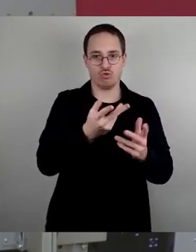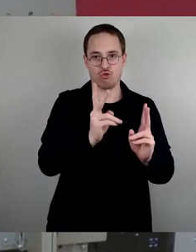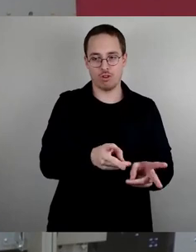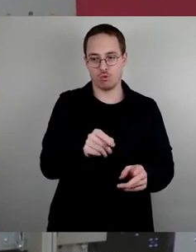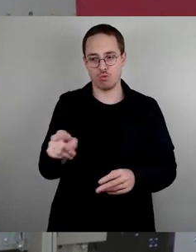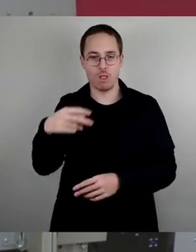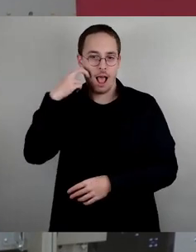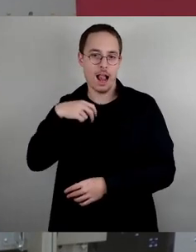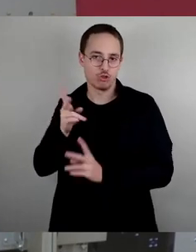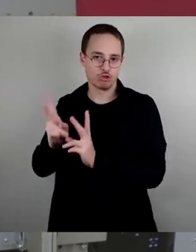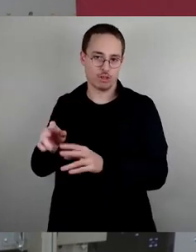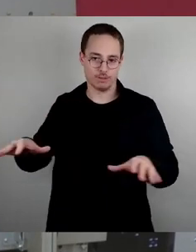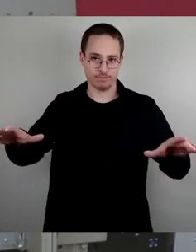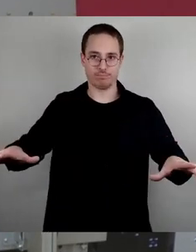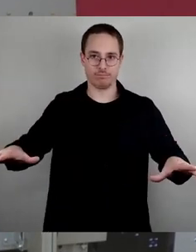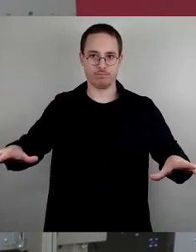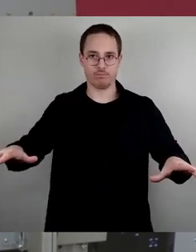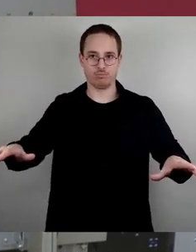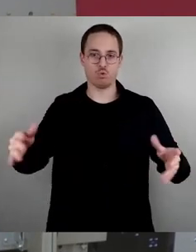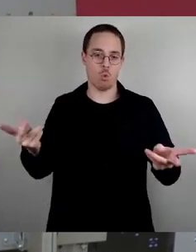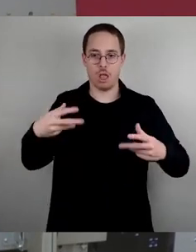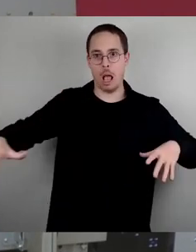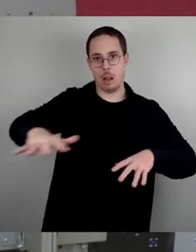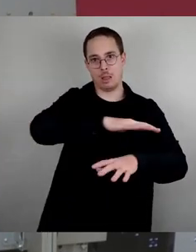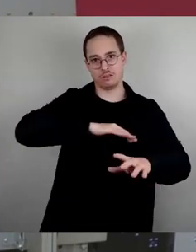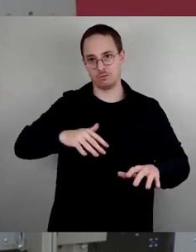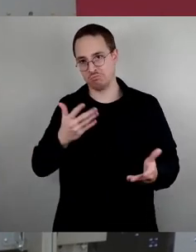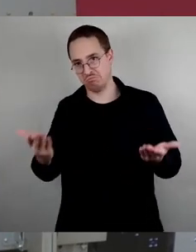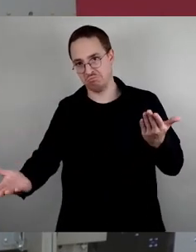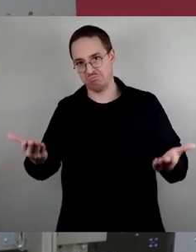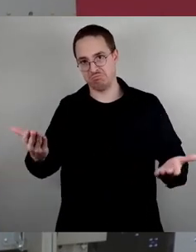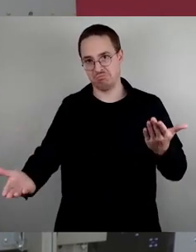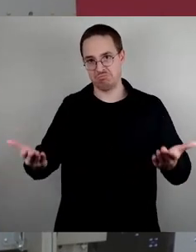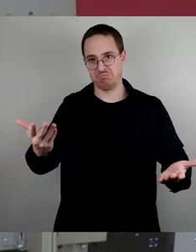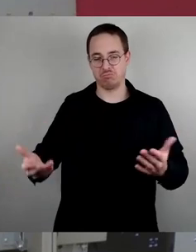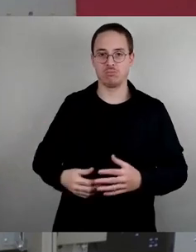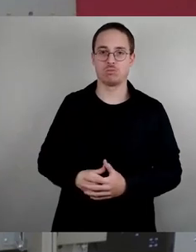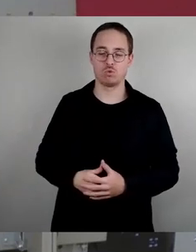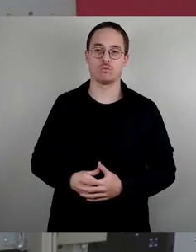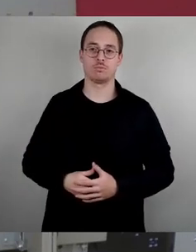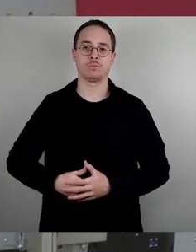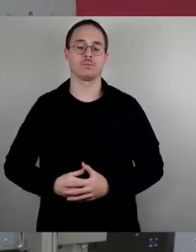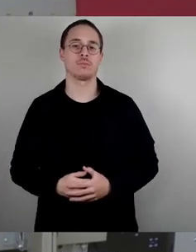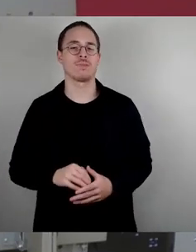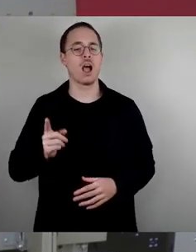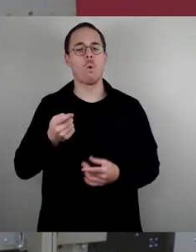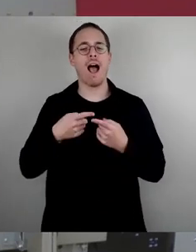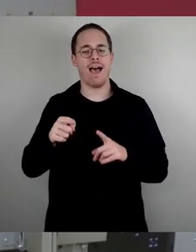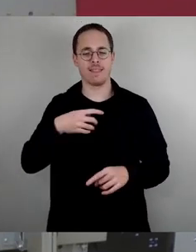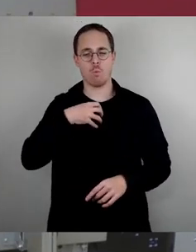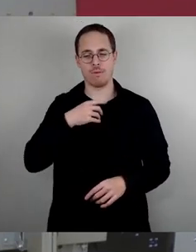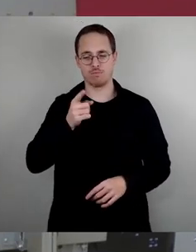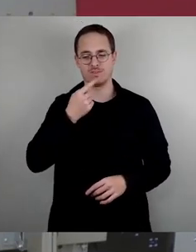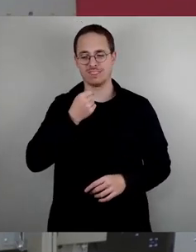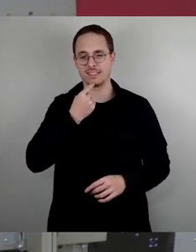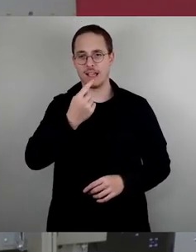Das muss die Verwaltung uns jetzt vorlegen, eine Regelung, die auch rechtssicher ist. Ich will nochmal auf ein anderes Problem hinweisen. Niemand hindert jemanden, Ferienwohnungen